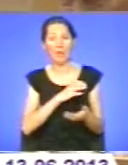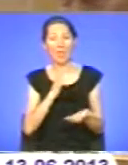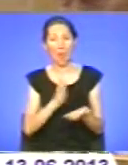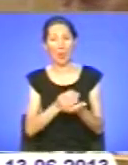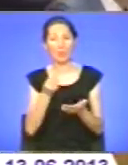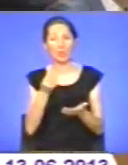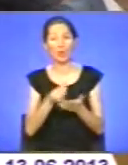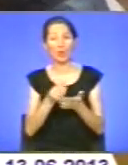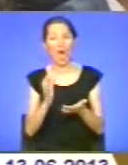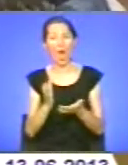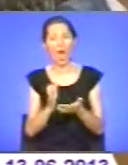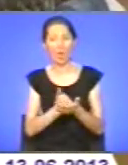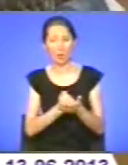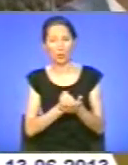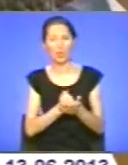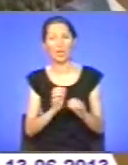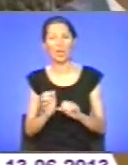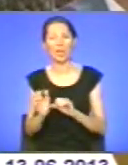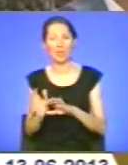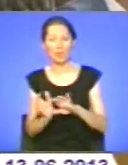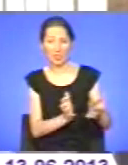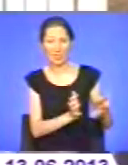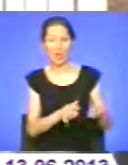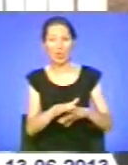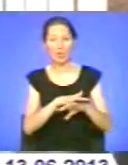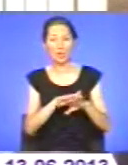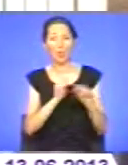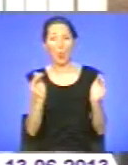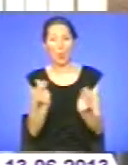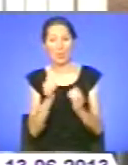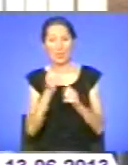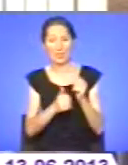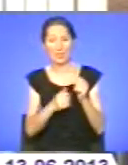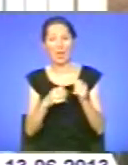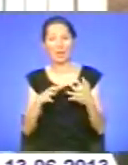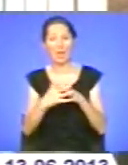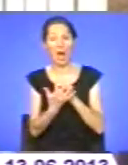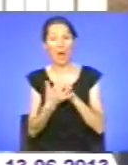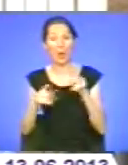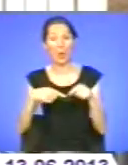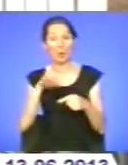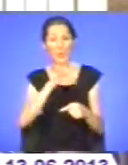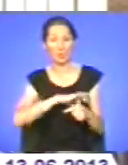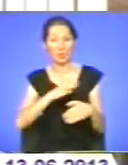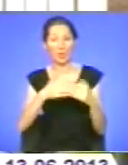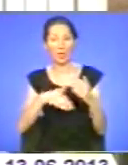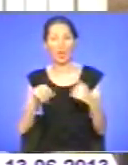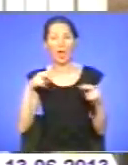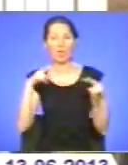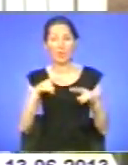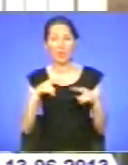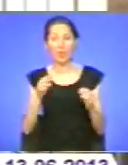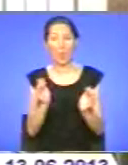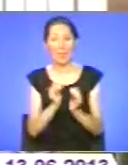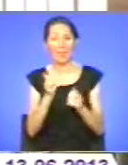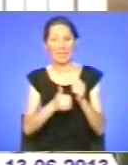витісняють з ринку малий і середній агробізнес. Практика свідчить, що дрібні і середні сільськогосподарські роки,